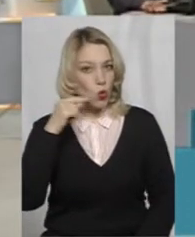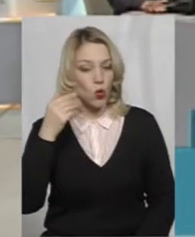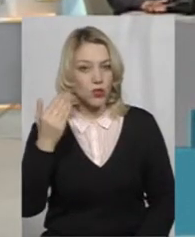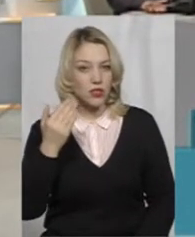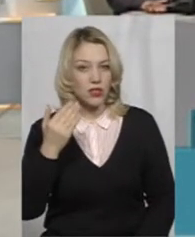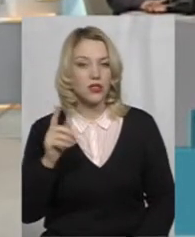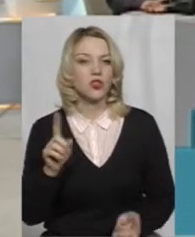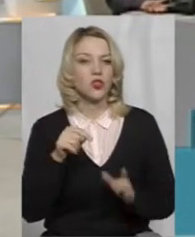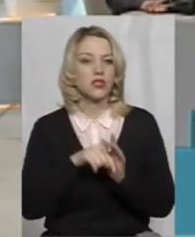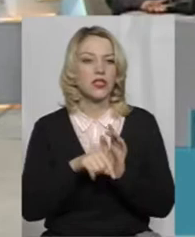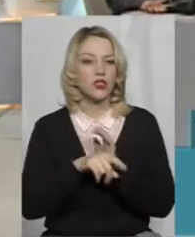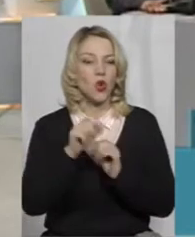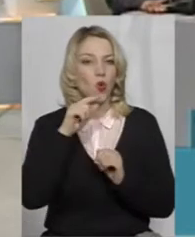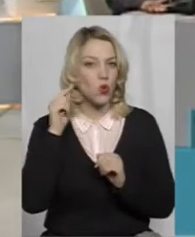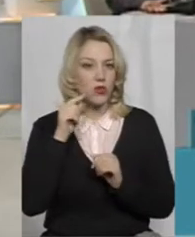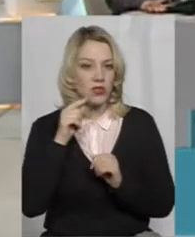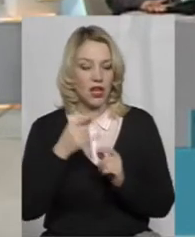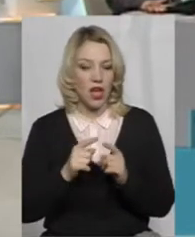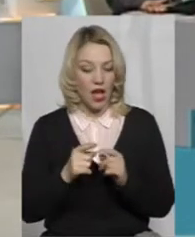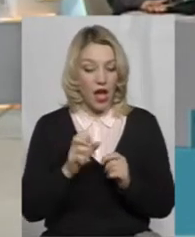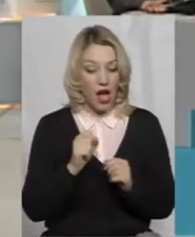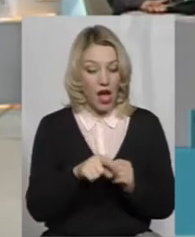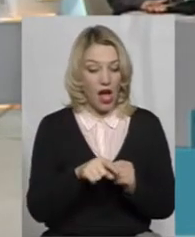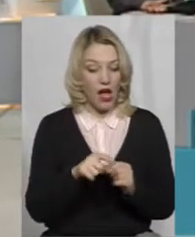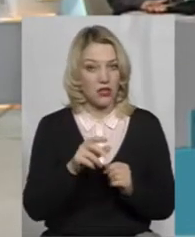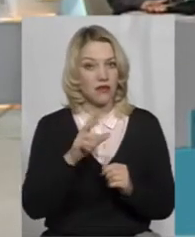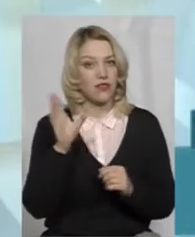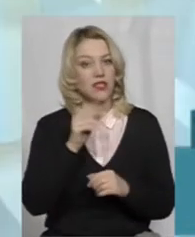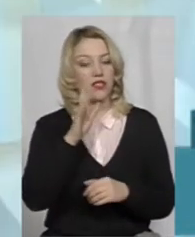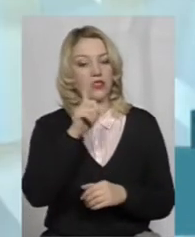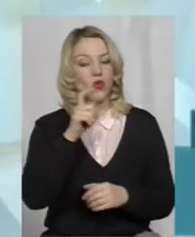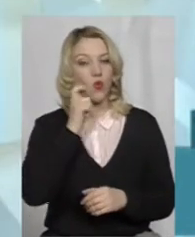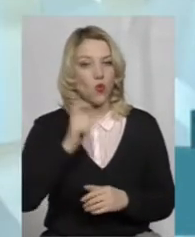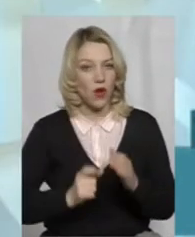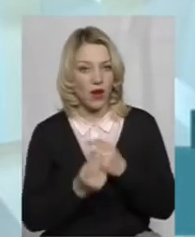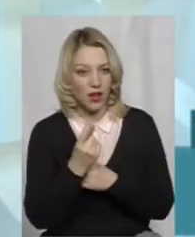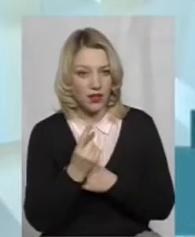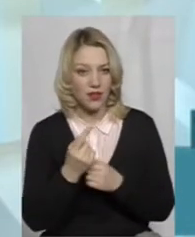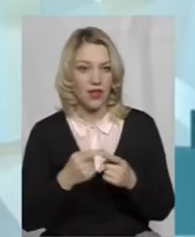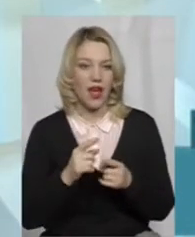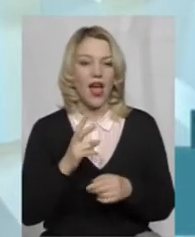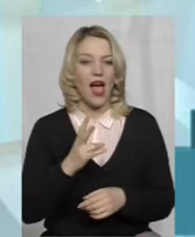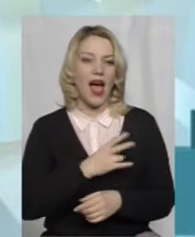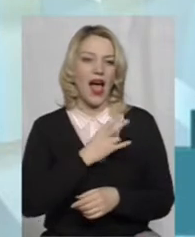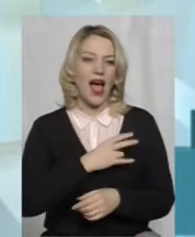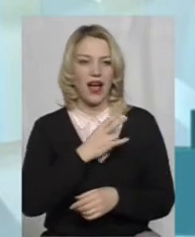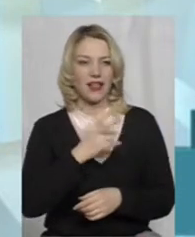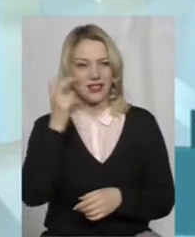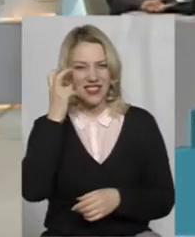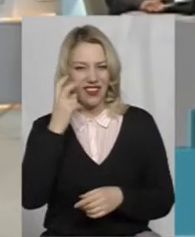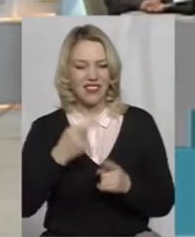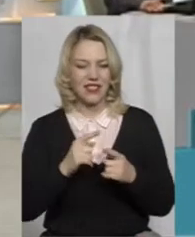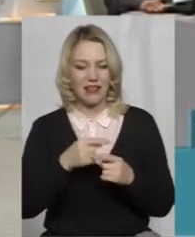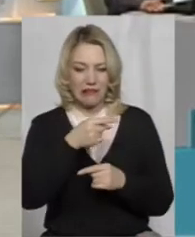не русські, що все з України. А князь київський, чому-то, да, дуже негативна роль така.